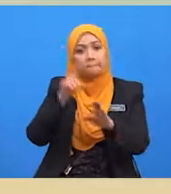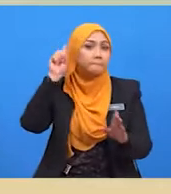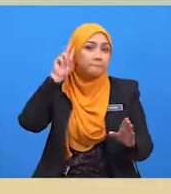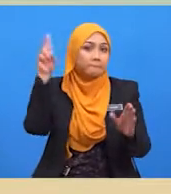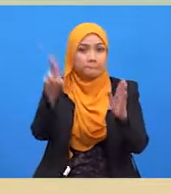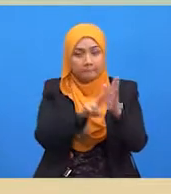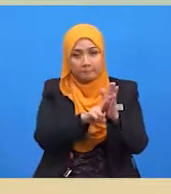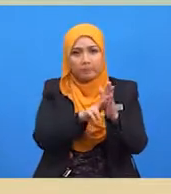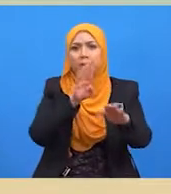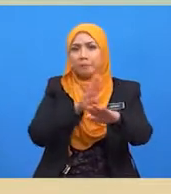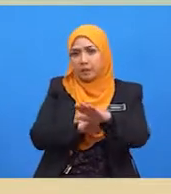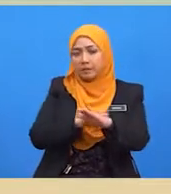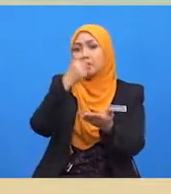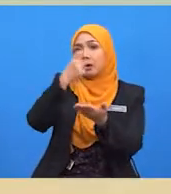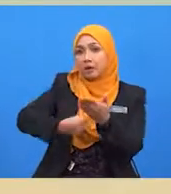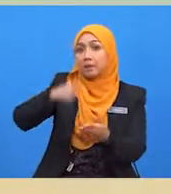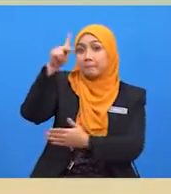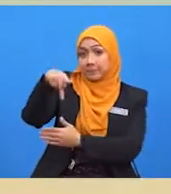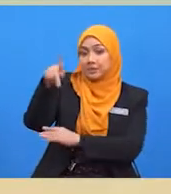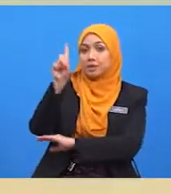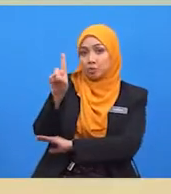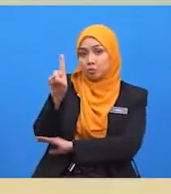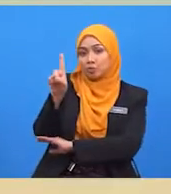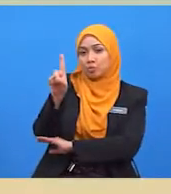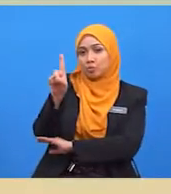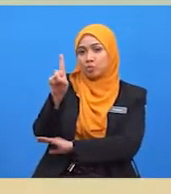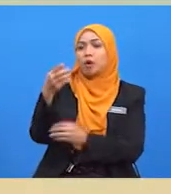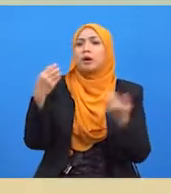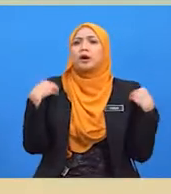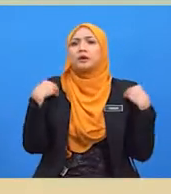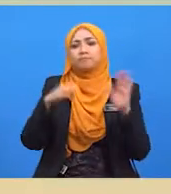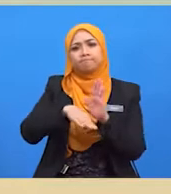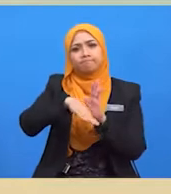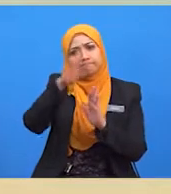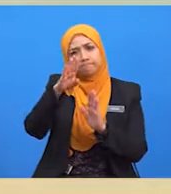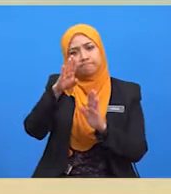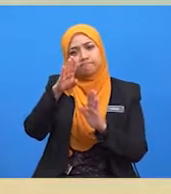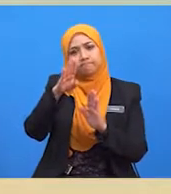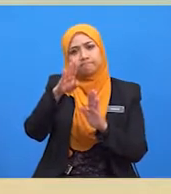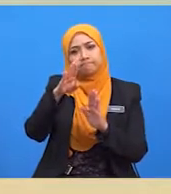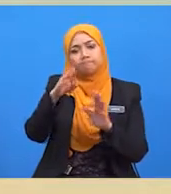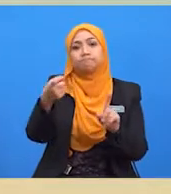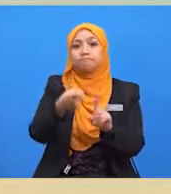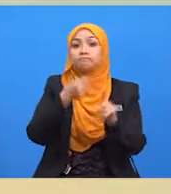wujud lebihan permintaan sebesar Q1, Q4.